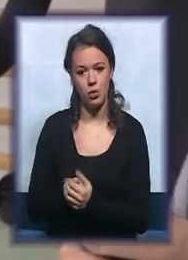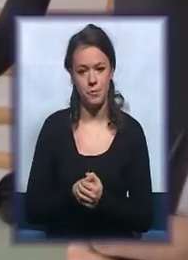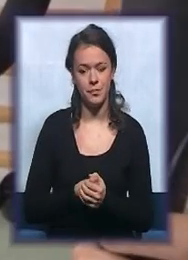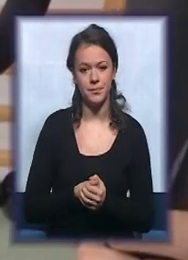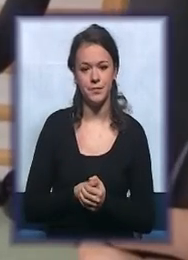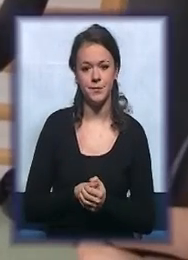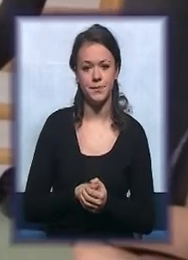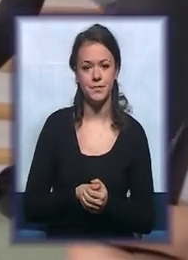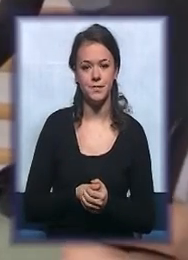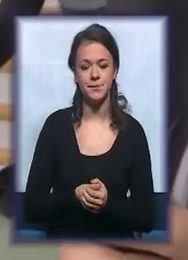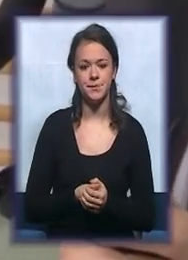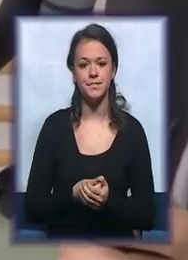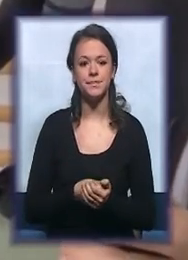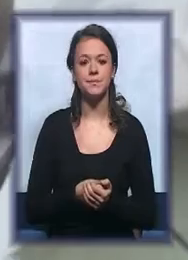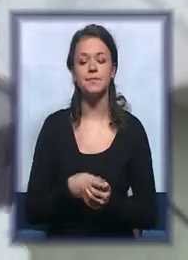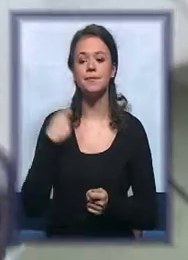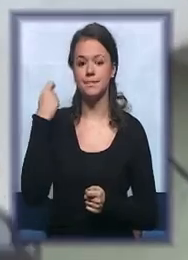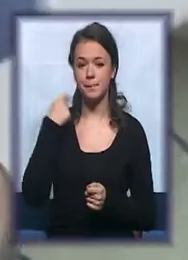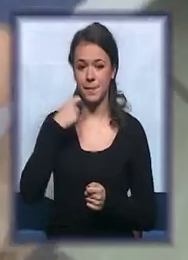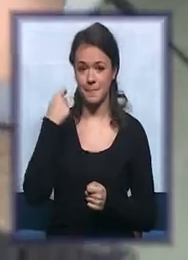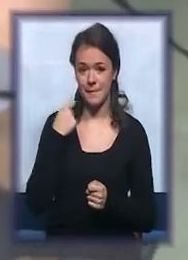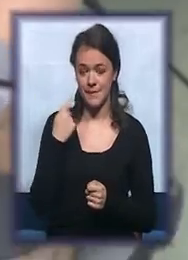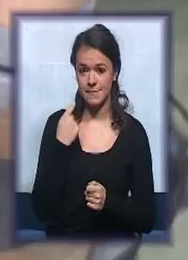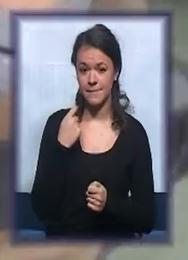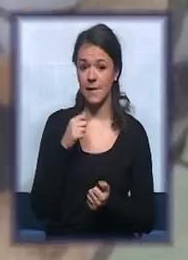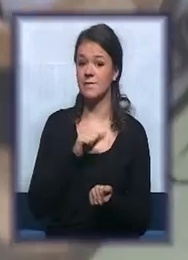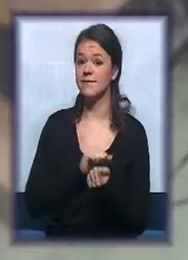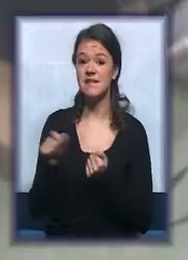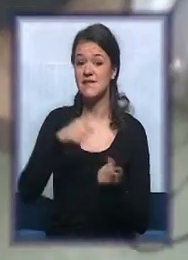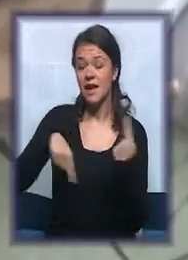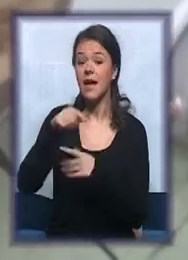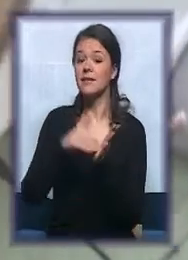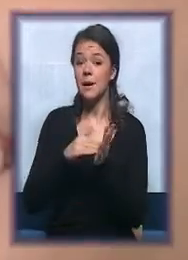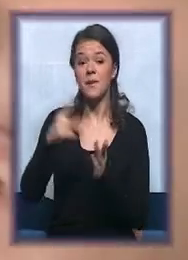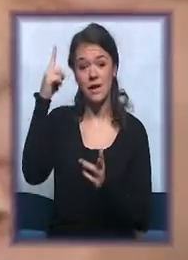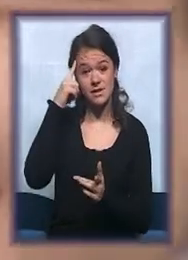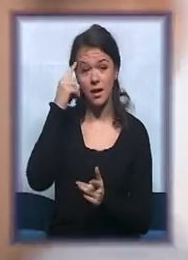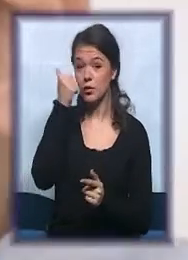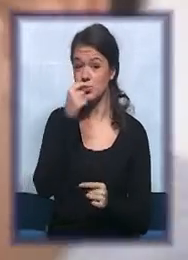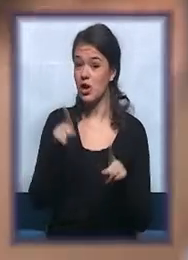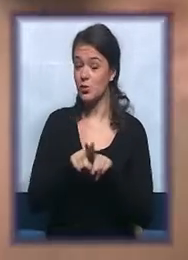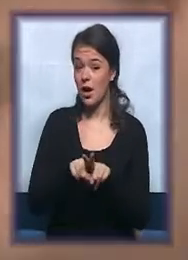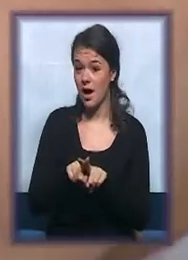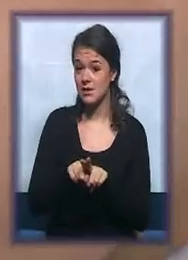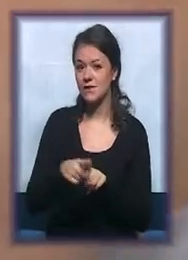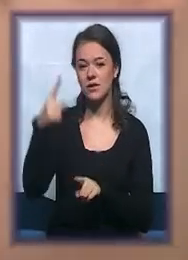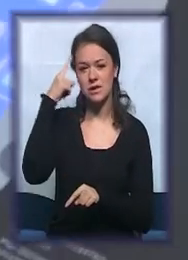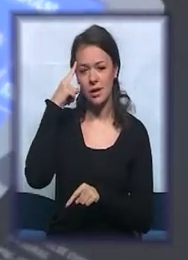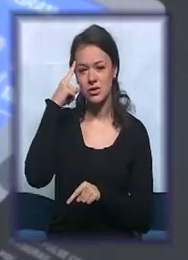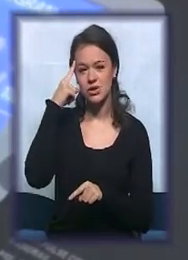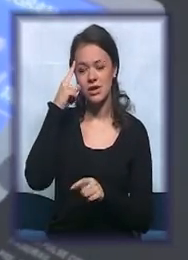Svi treba da znaju šta drugastvo znači, zajedno smo lepši,